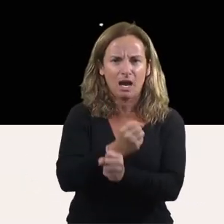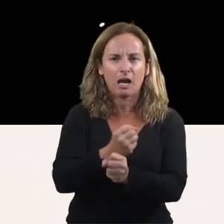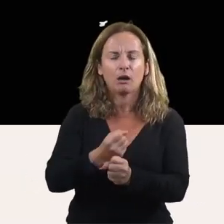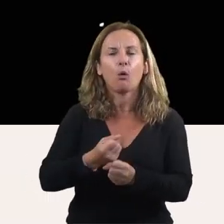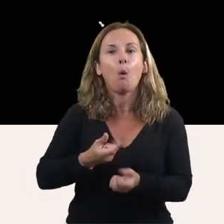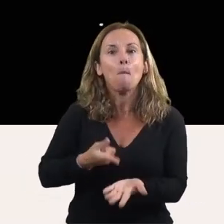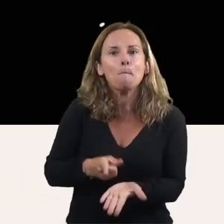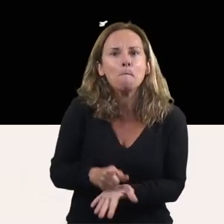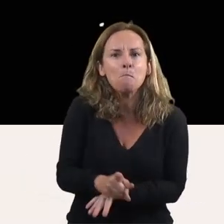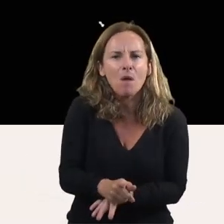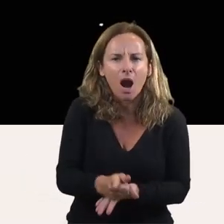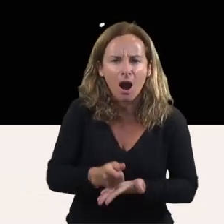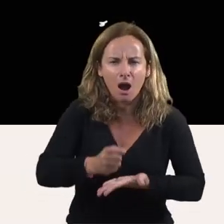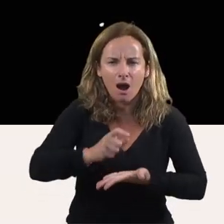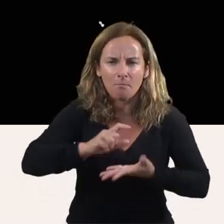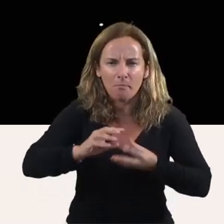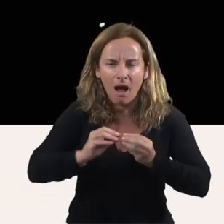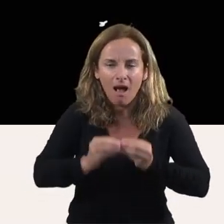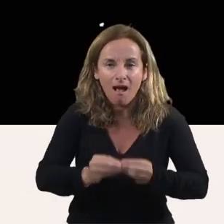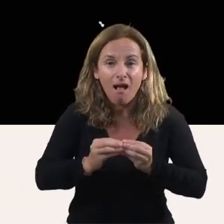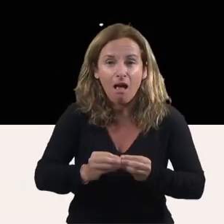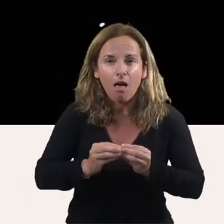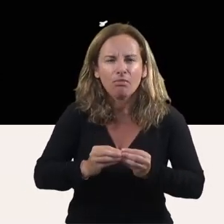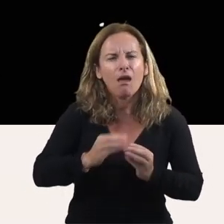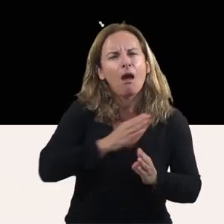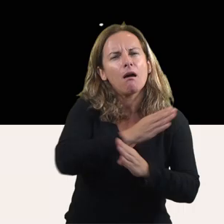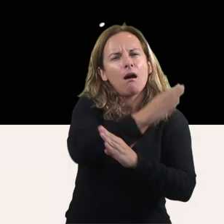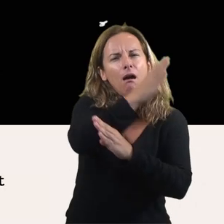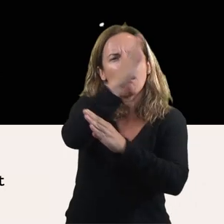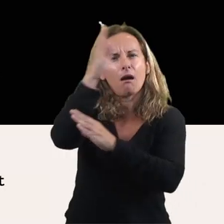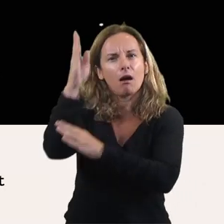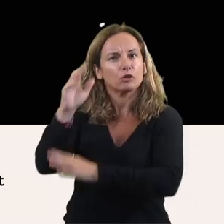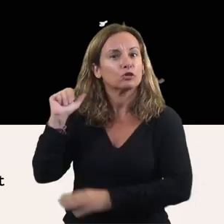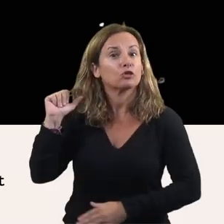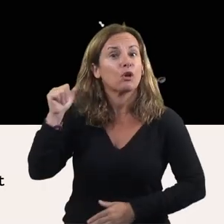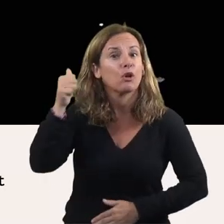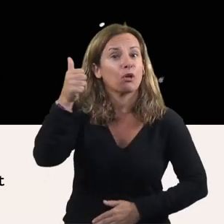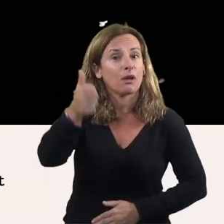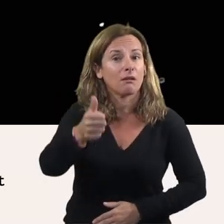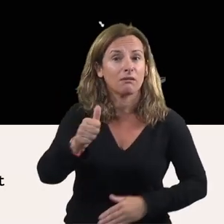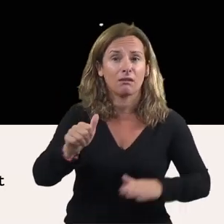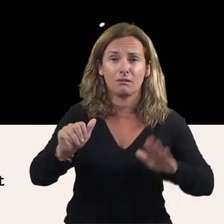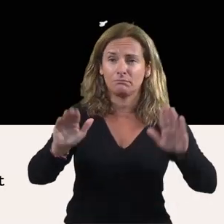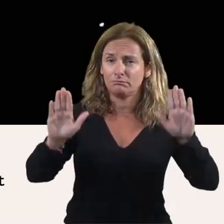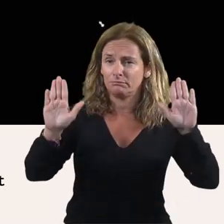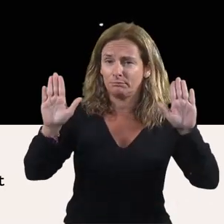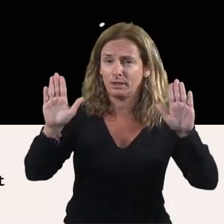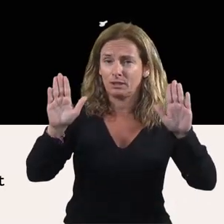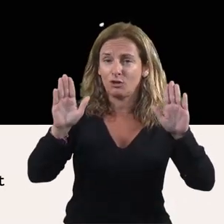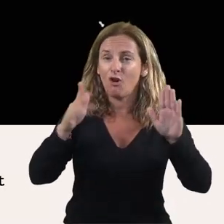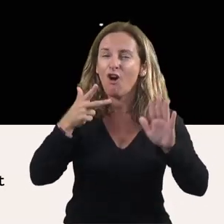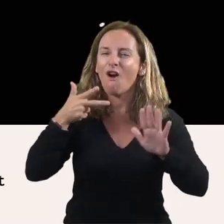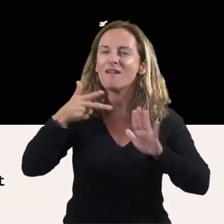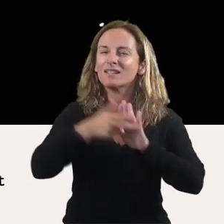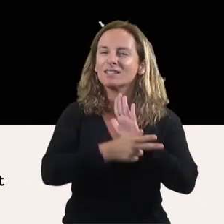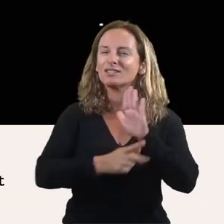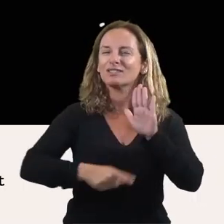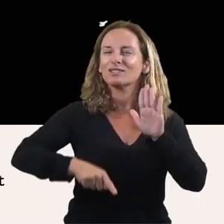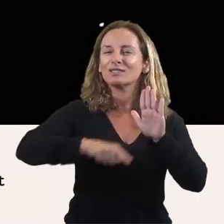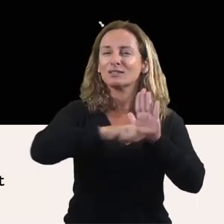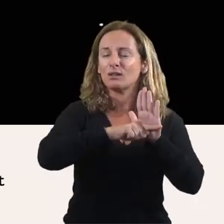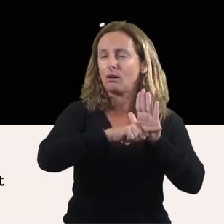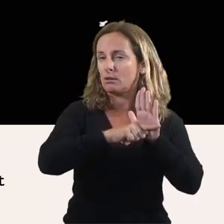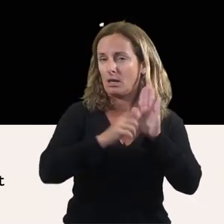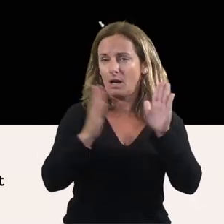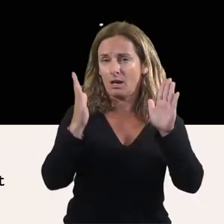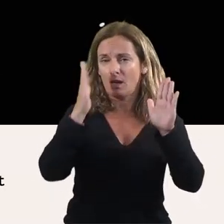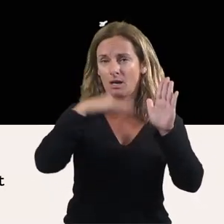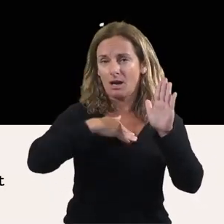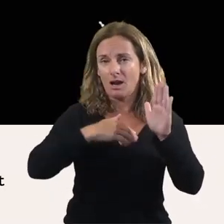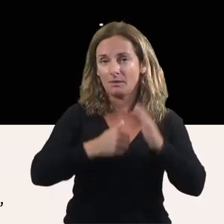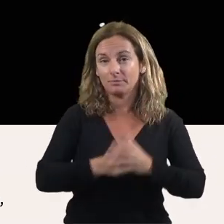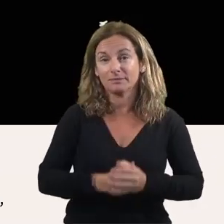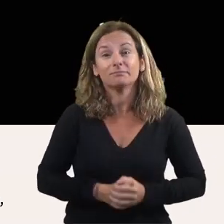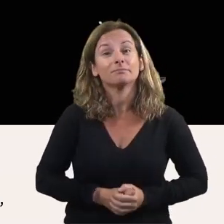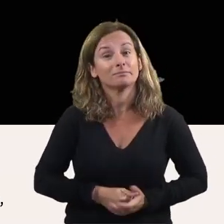exploradores... I hi han estat sempre, encara que gairebé mai no han format part de la història oficial.